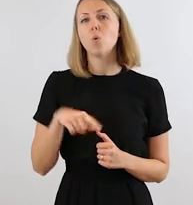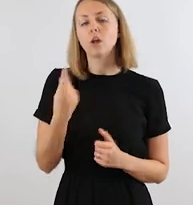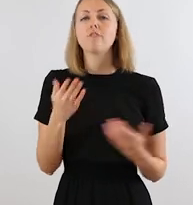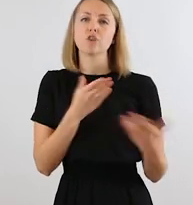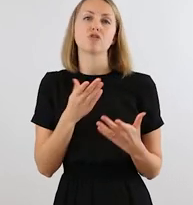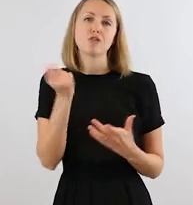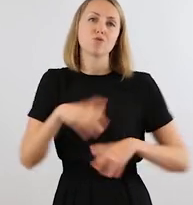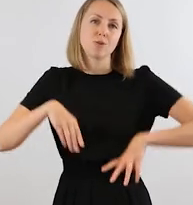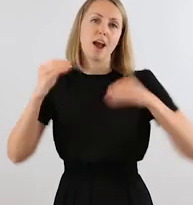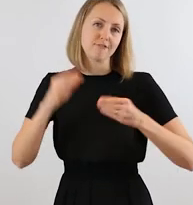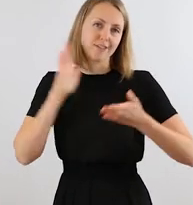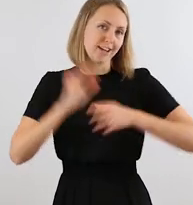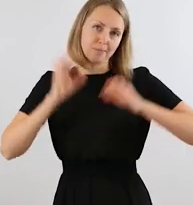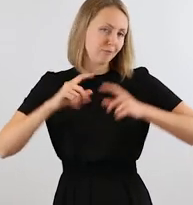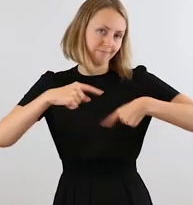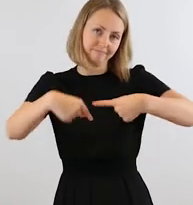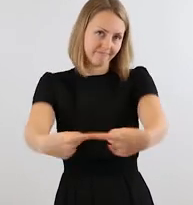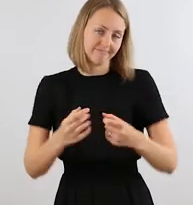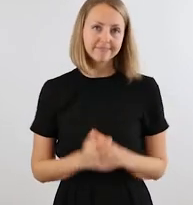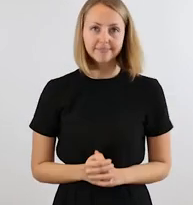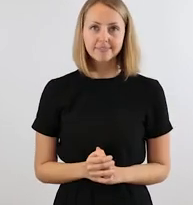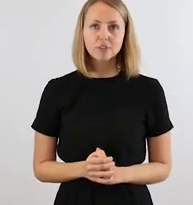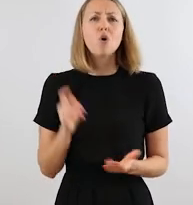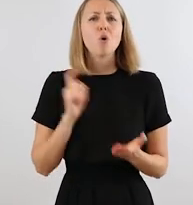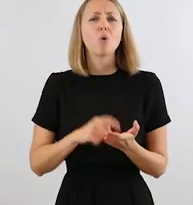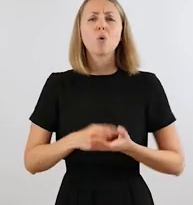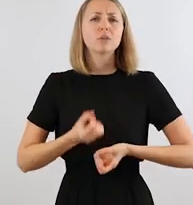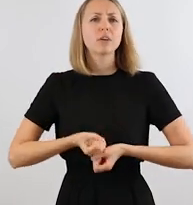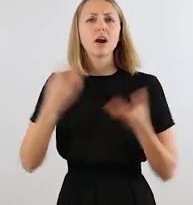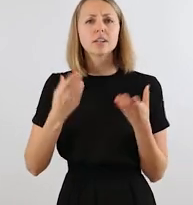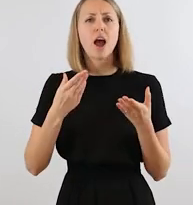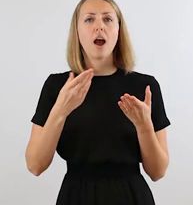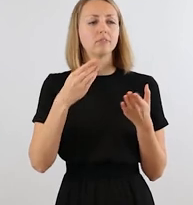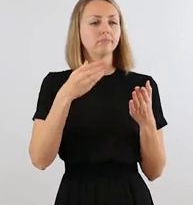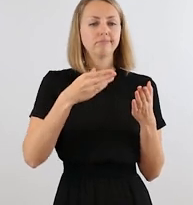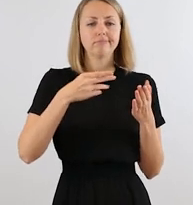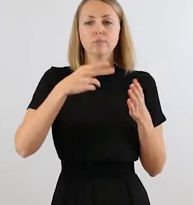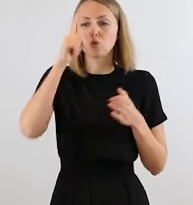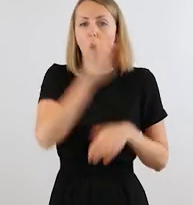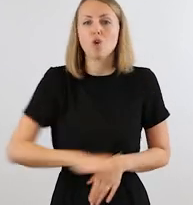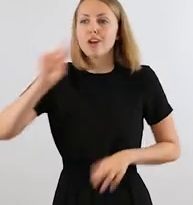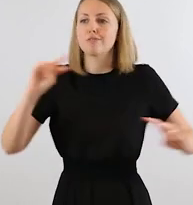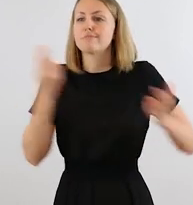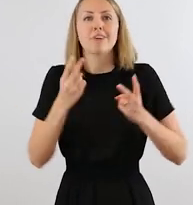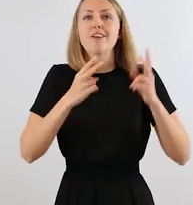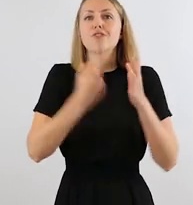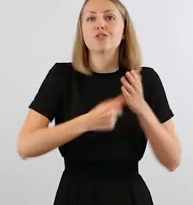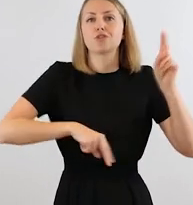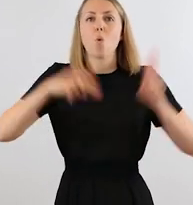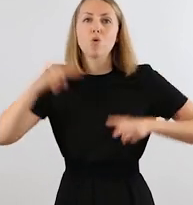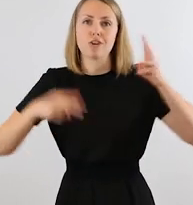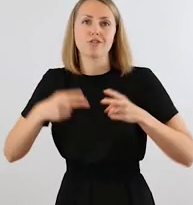hat man wahrscheinlich einen guten Studienstart und auch einen guten Studienverlauf, weil es ist schon so, dass die Voraussetzungen in Deutschland sehr